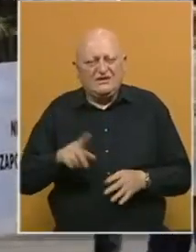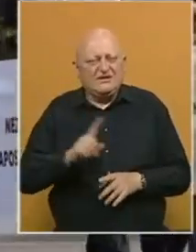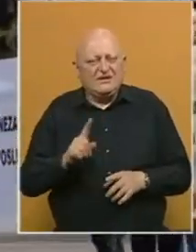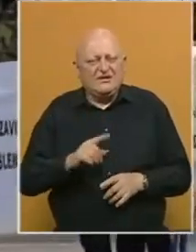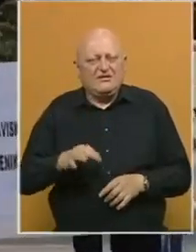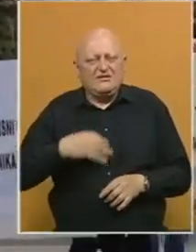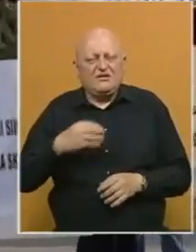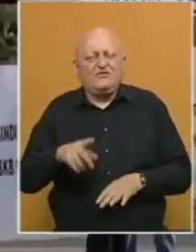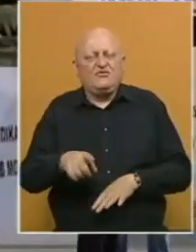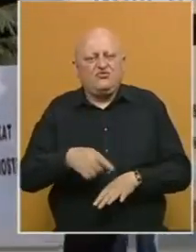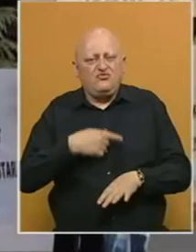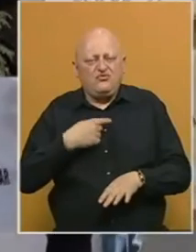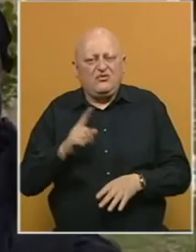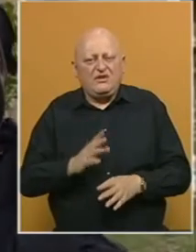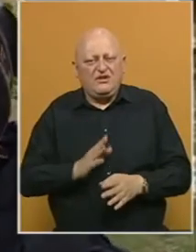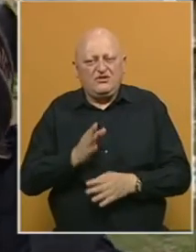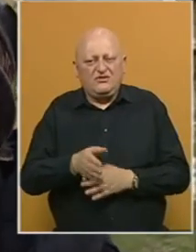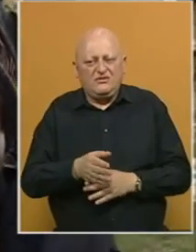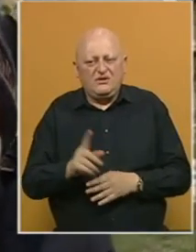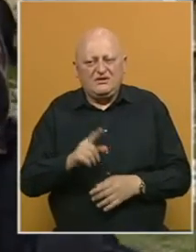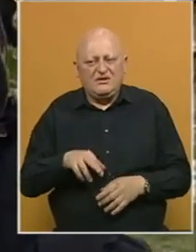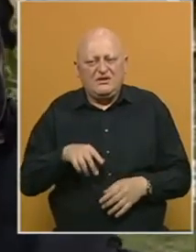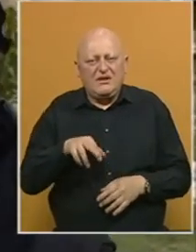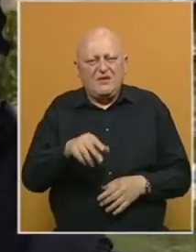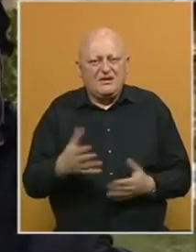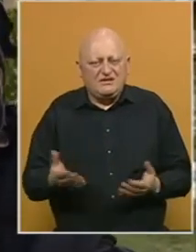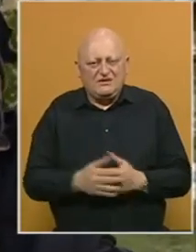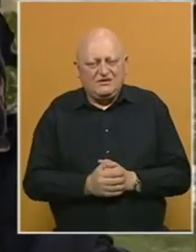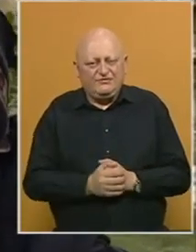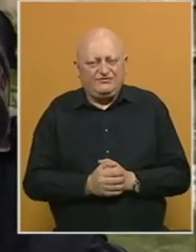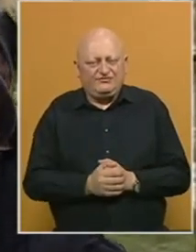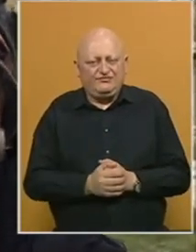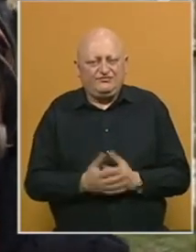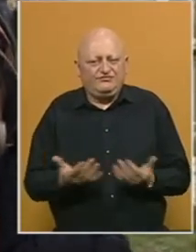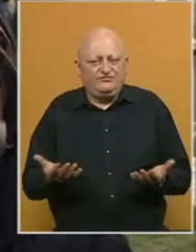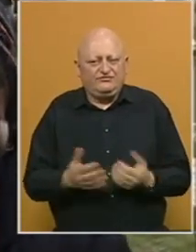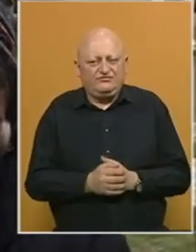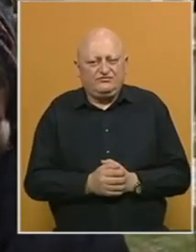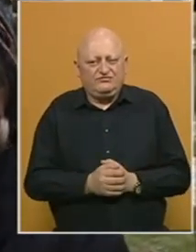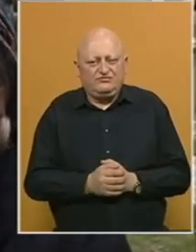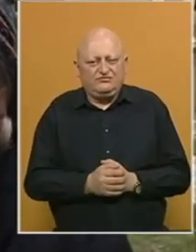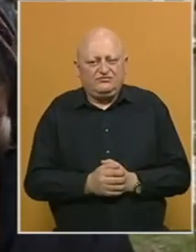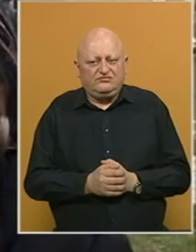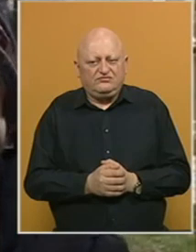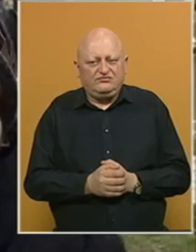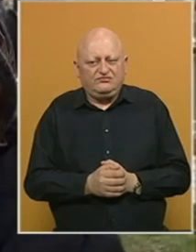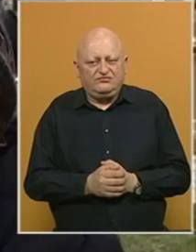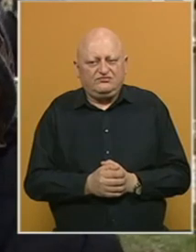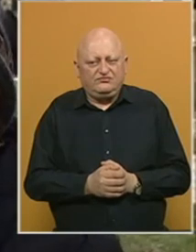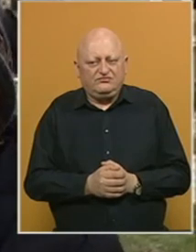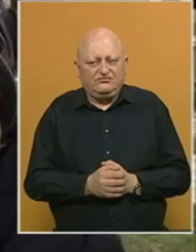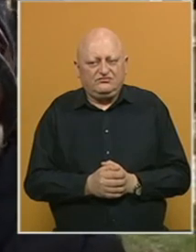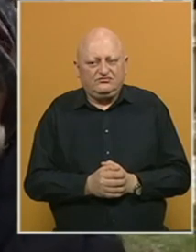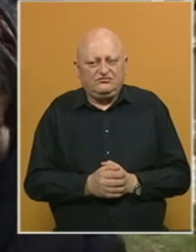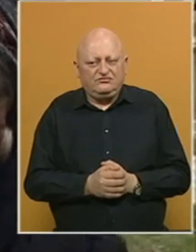i da će zdravstvo još dugo biti nedostupno. Nema izlaza. Jedino da ostavimo da